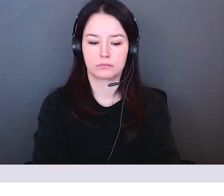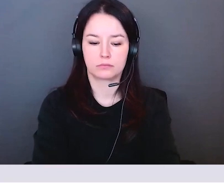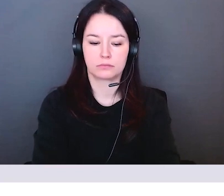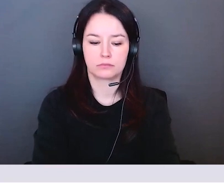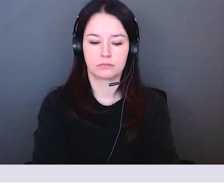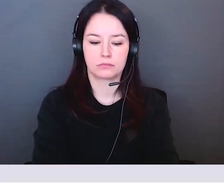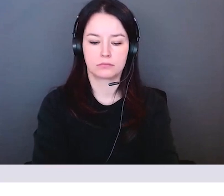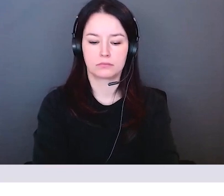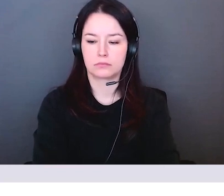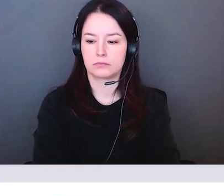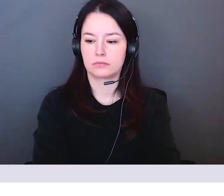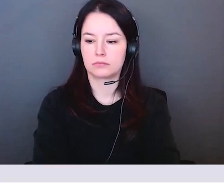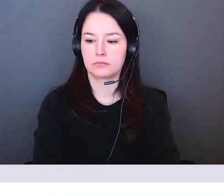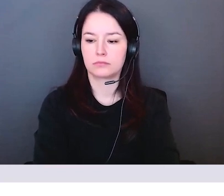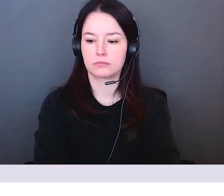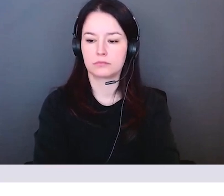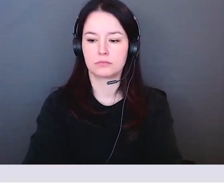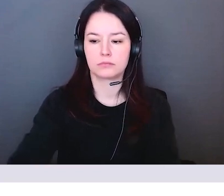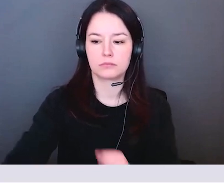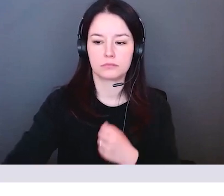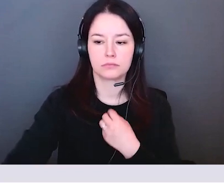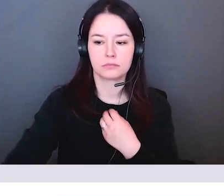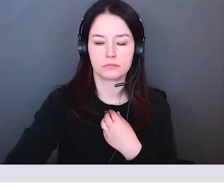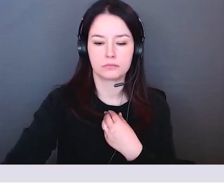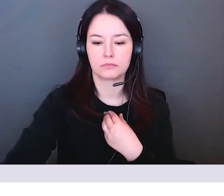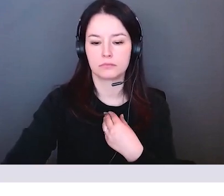nous éloigne de ces actions de transformation